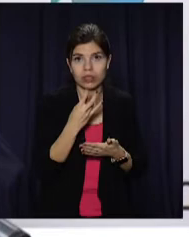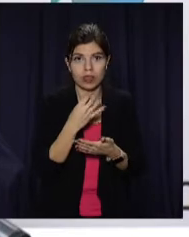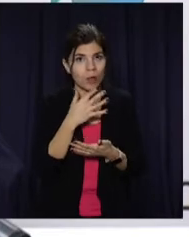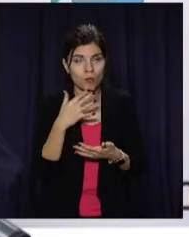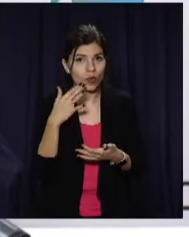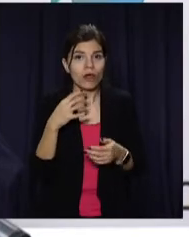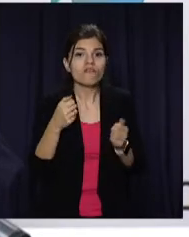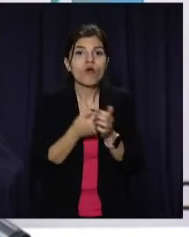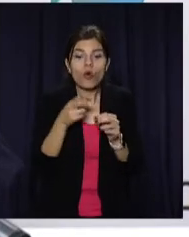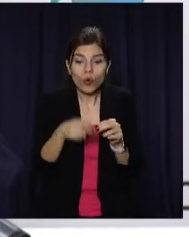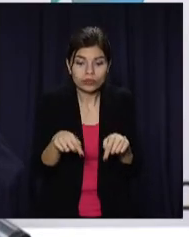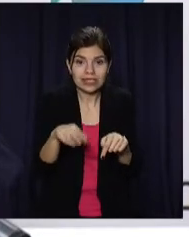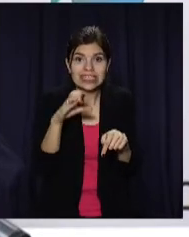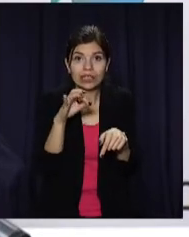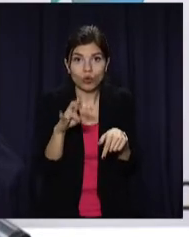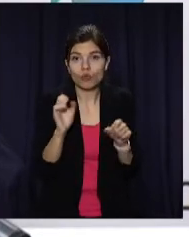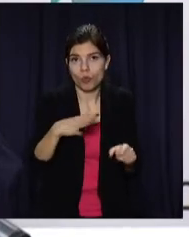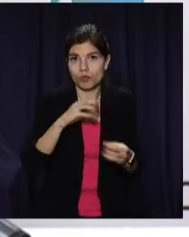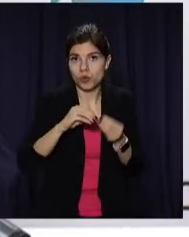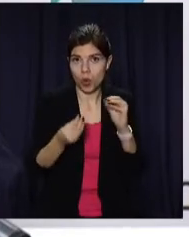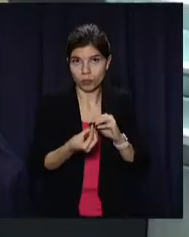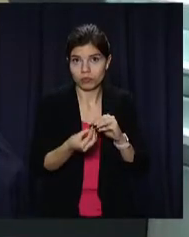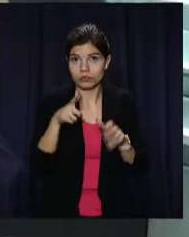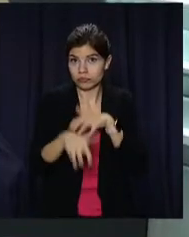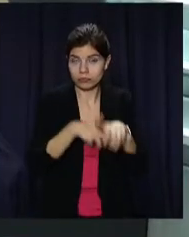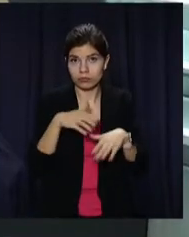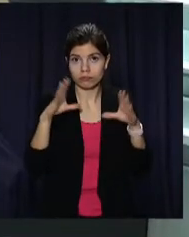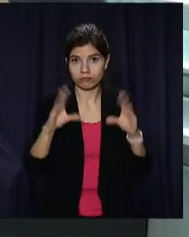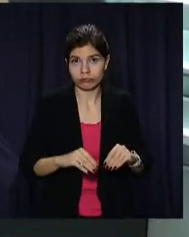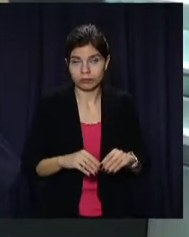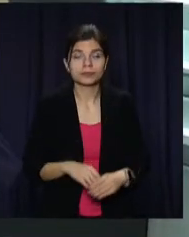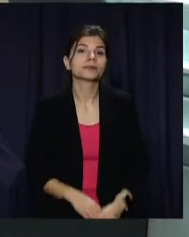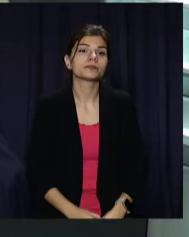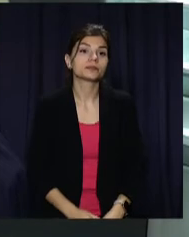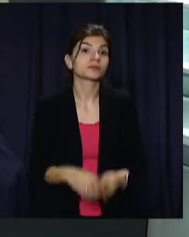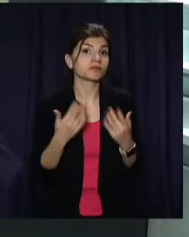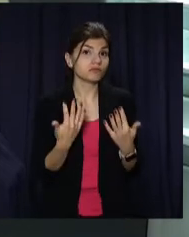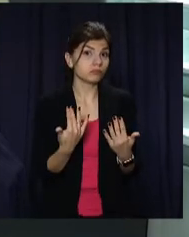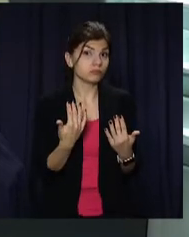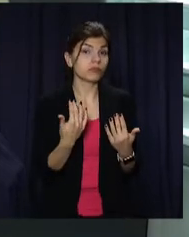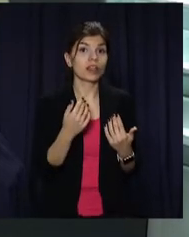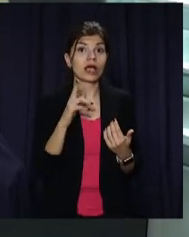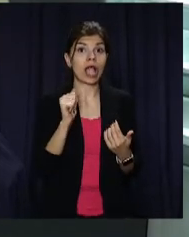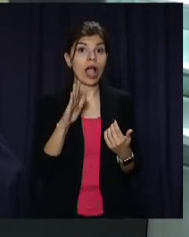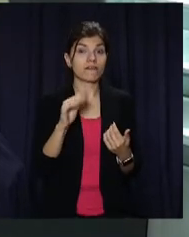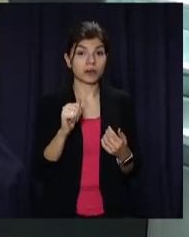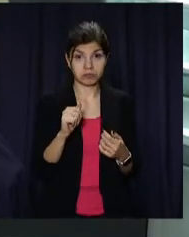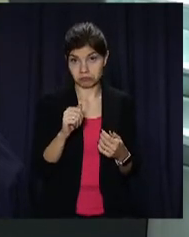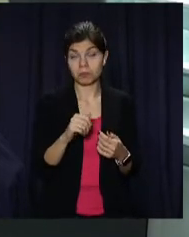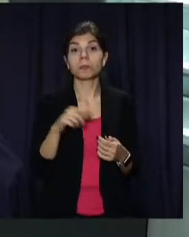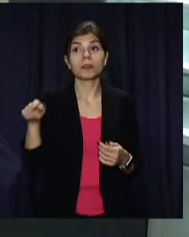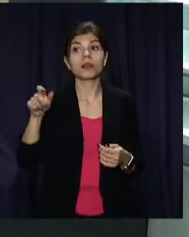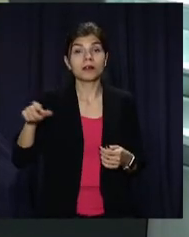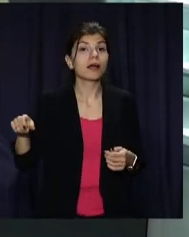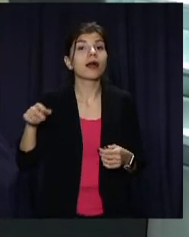В кінці сезону можуть бути проблеми з цим продуктом. Варять каву та допомагають дітям. У Дніпрі волонтери акції «Миколай